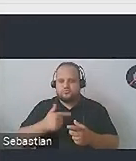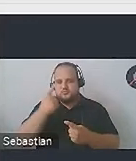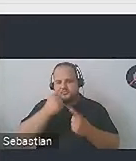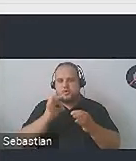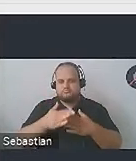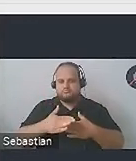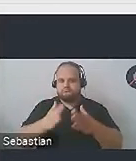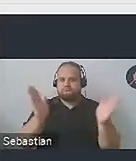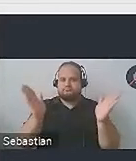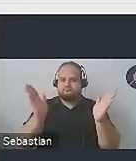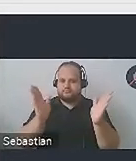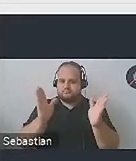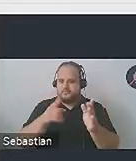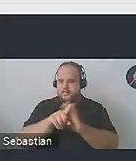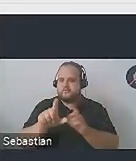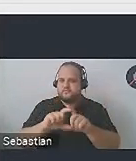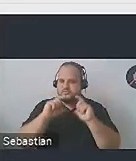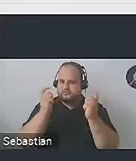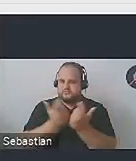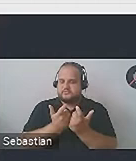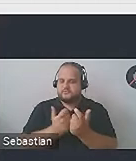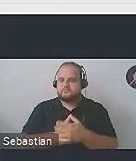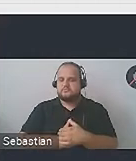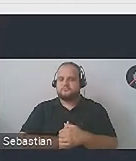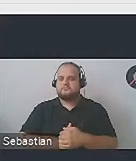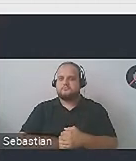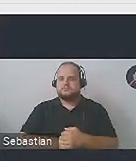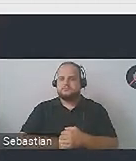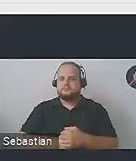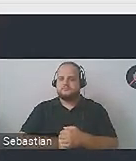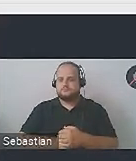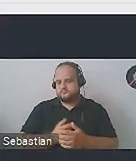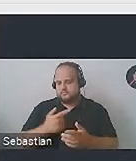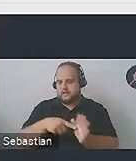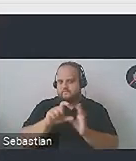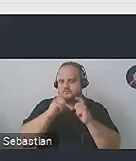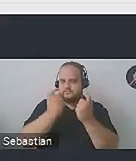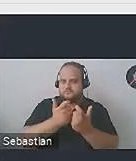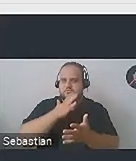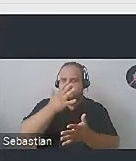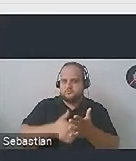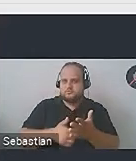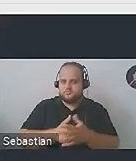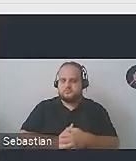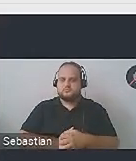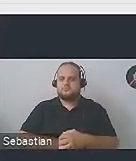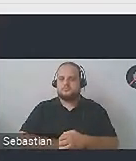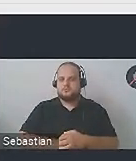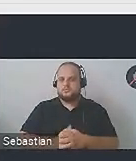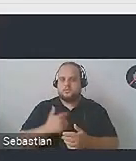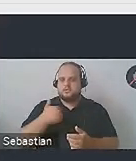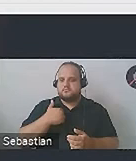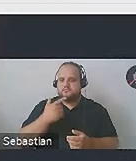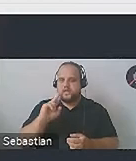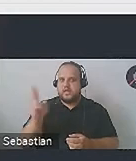dostępności dla wszystkich odbiorców, dla wszystkich są też korzystniejsze i wygodniejsze. Ja lubię mówić, że każdy z nas jest po